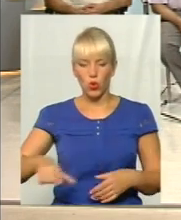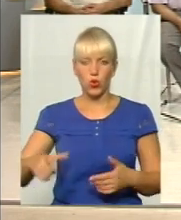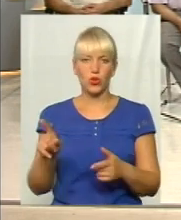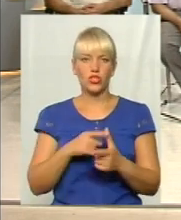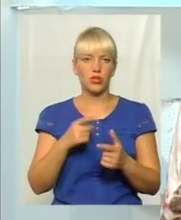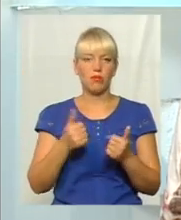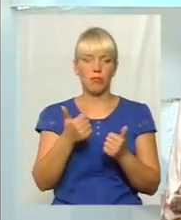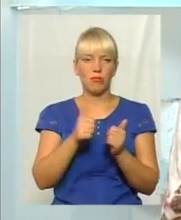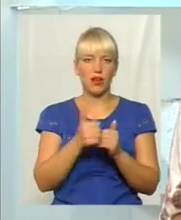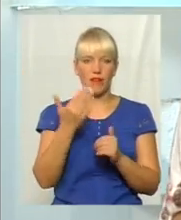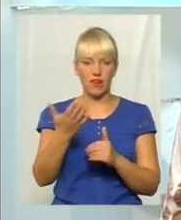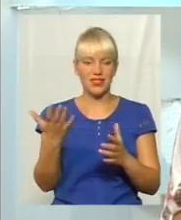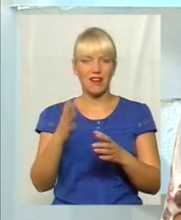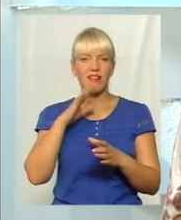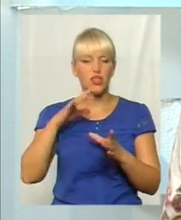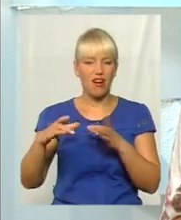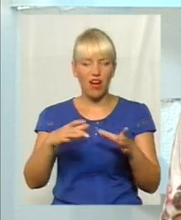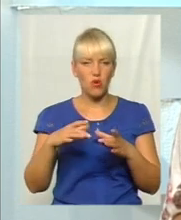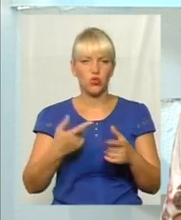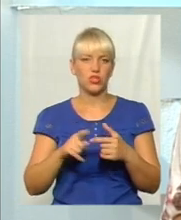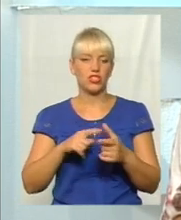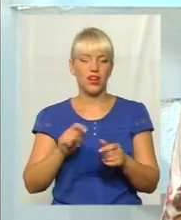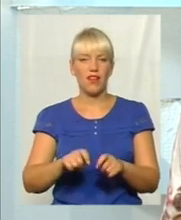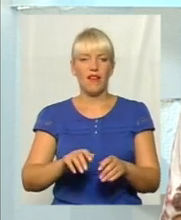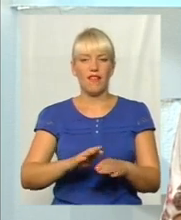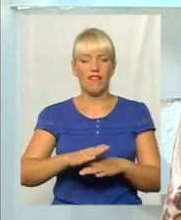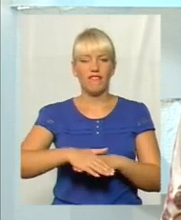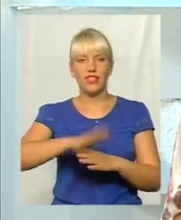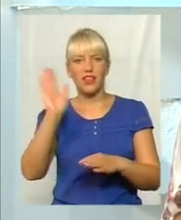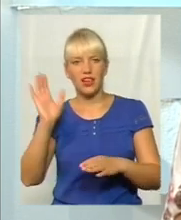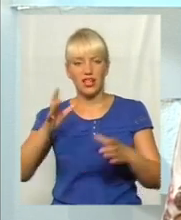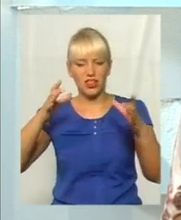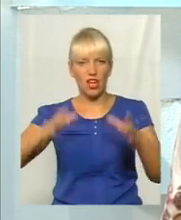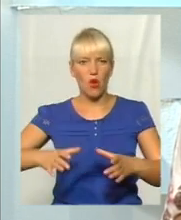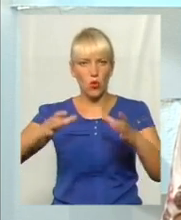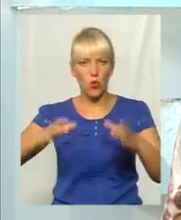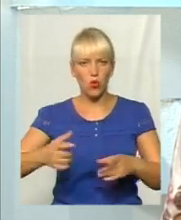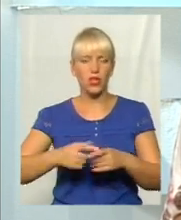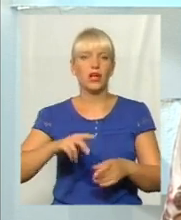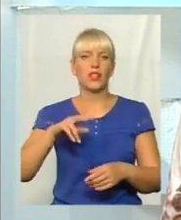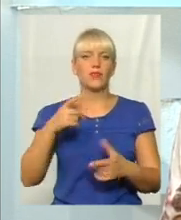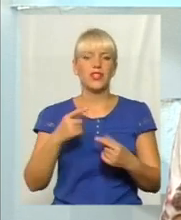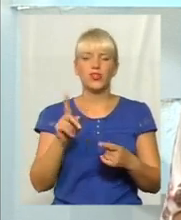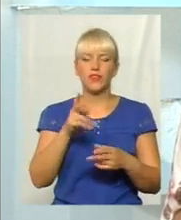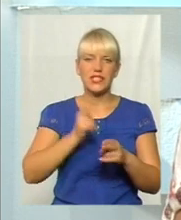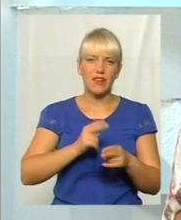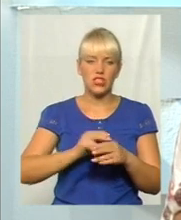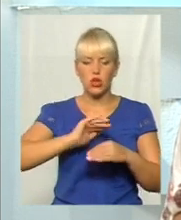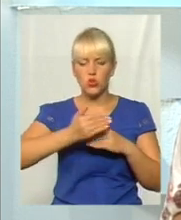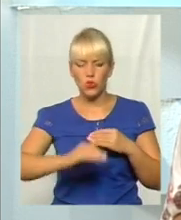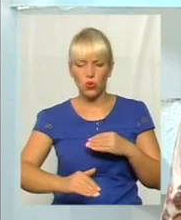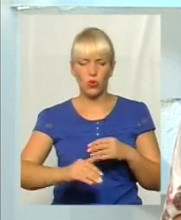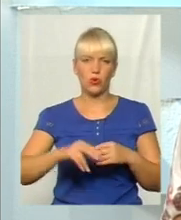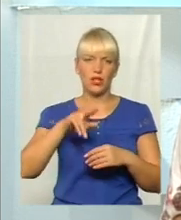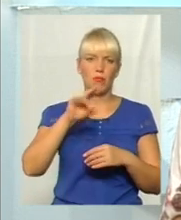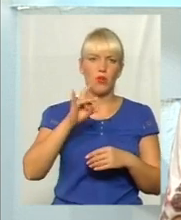відкритий каналізаційний люк, якщо вам справді пороги десь заважають, сходи, бордюри,